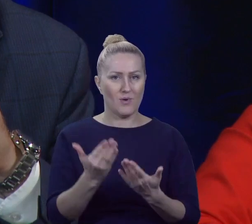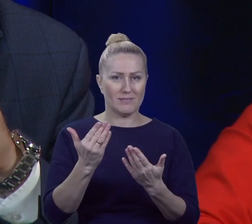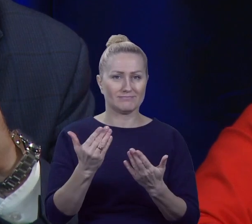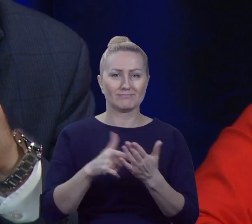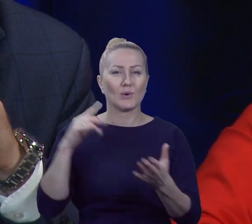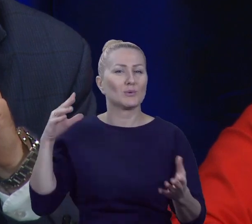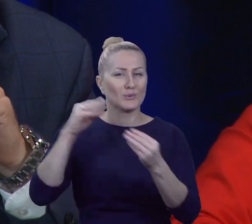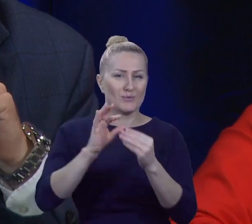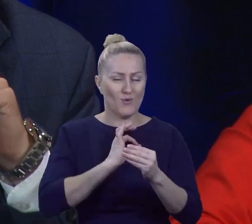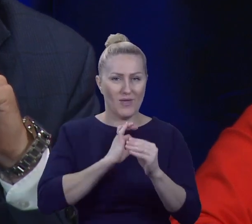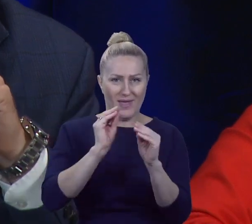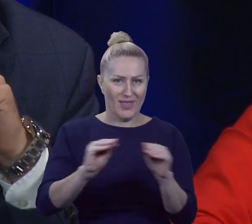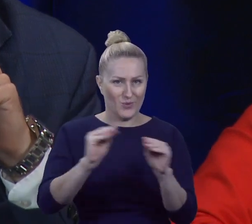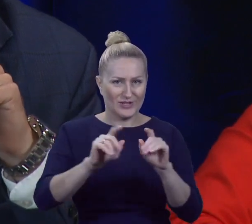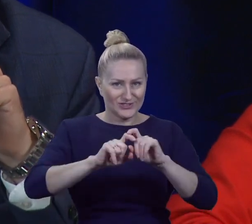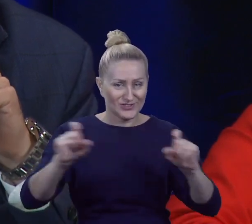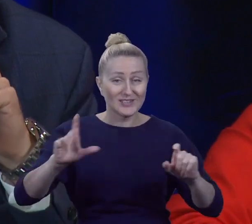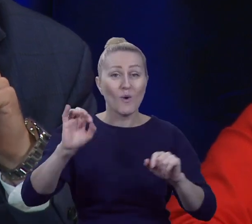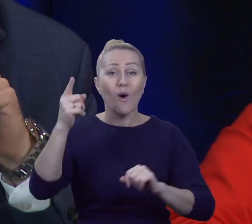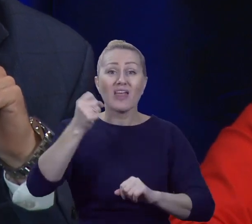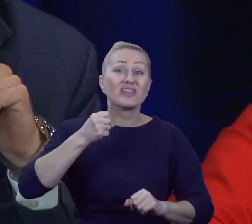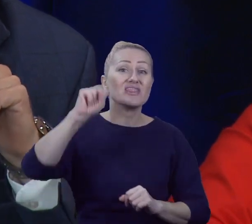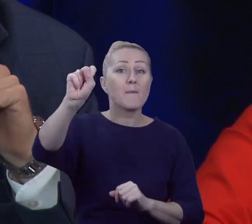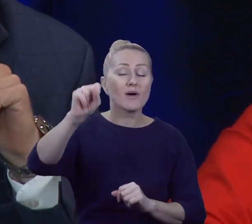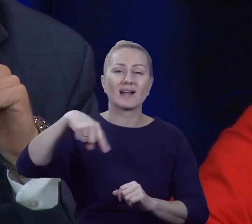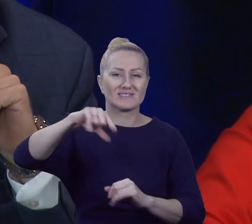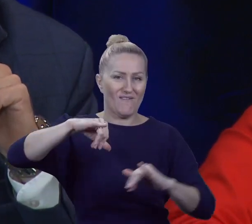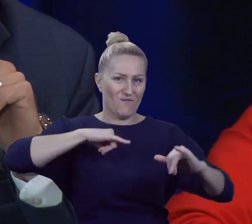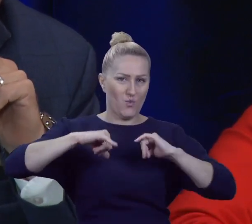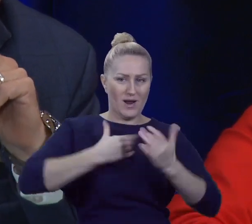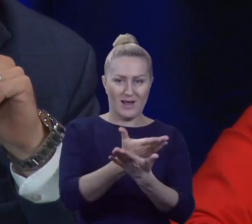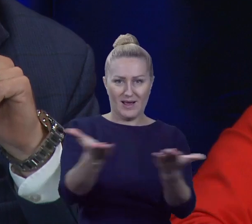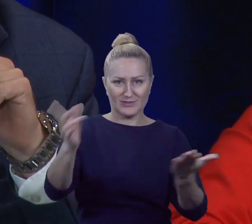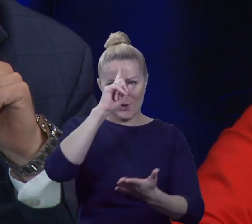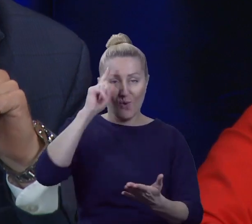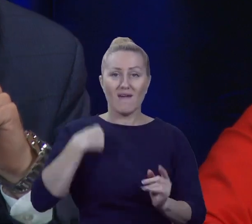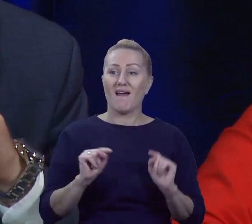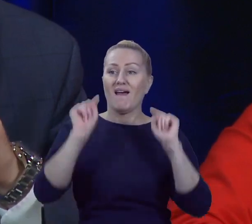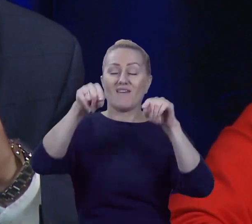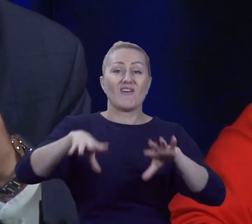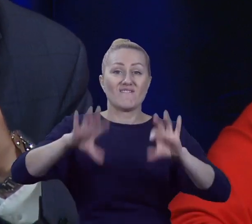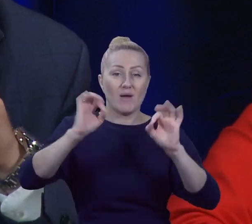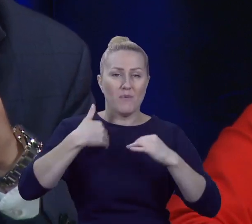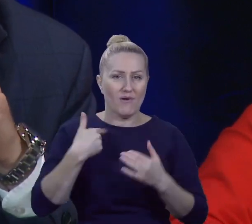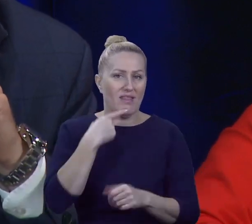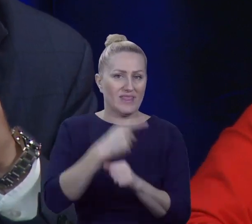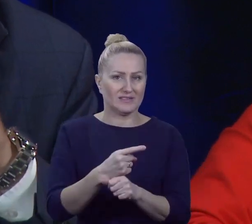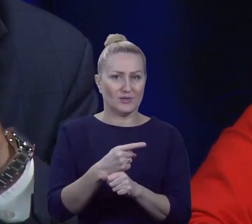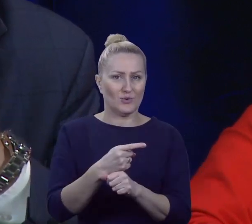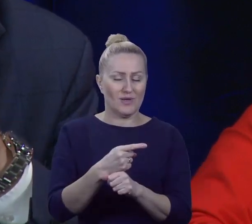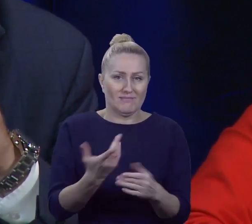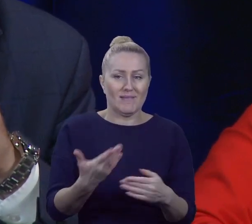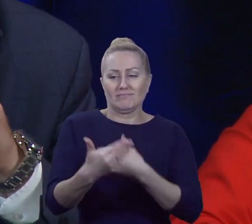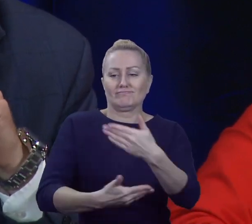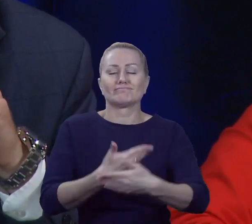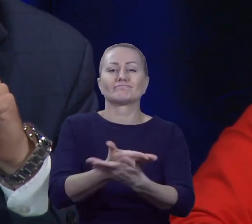swoją edukację, bo to jest w samej nazwie demos kratos, władza za ludu. Idę na wybory, wybieram, potem o tym decyduję, co się w moim